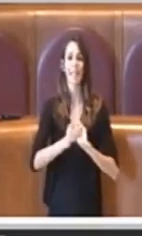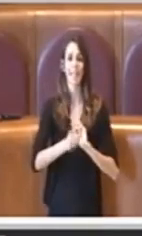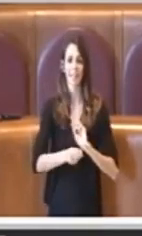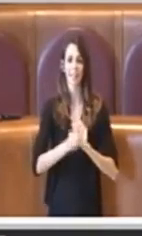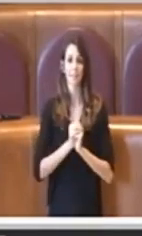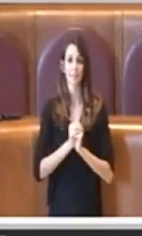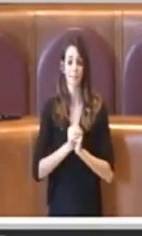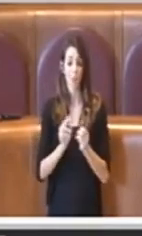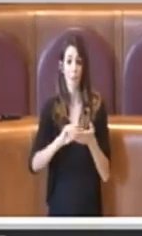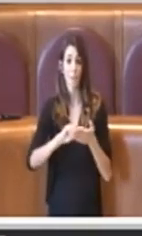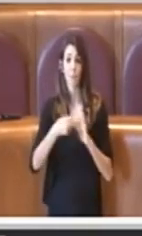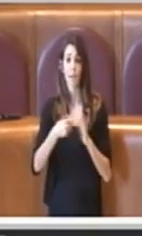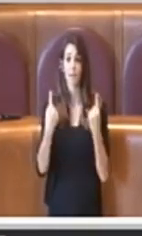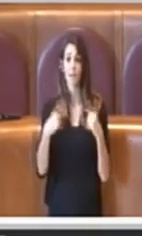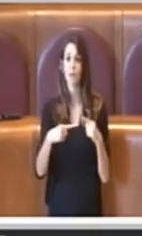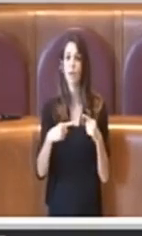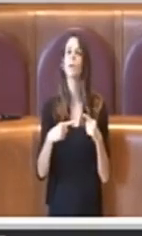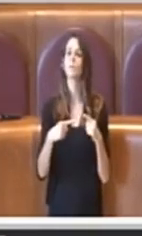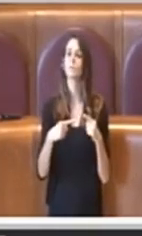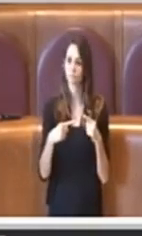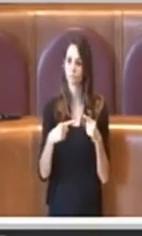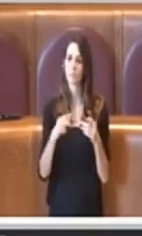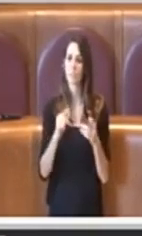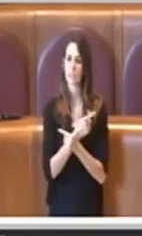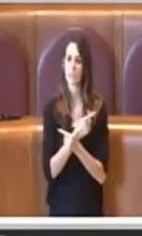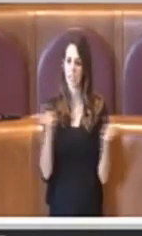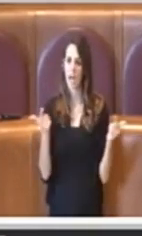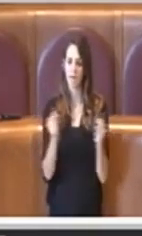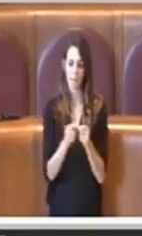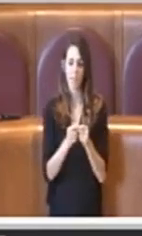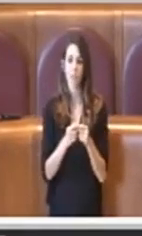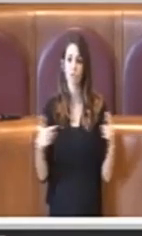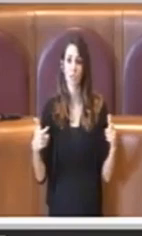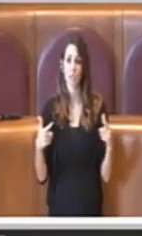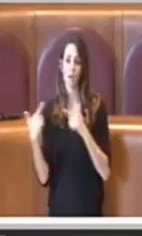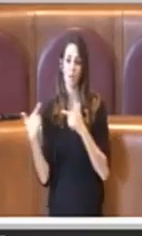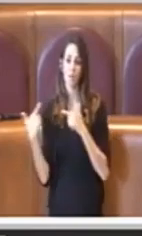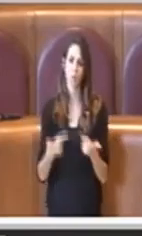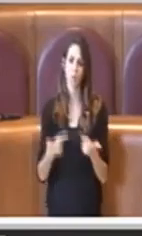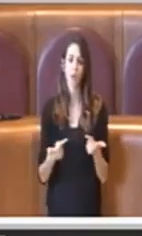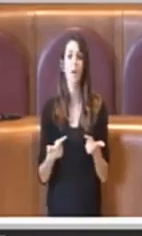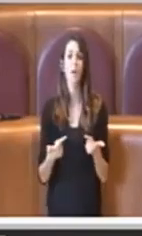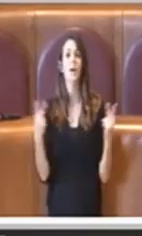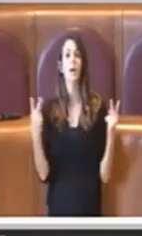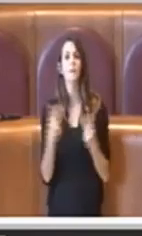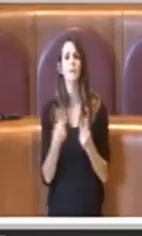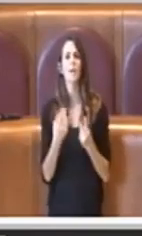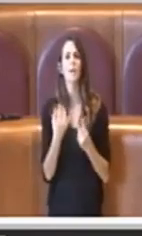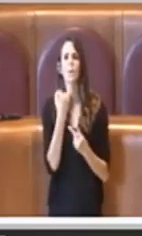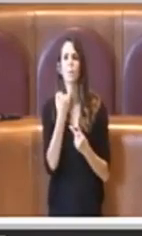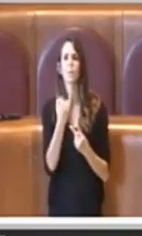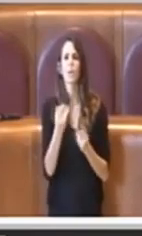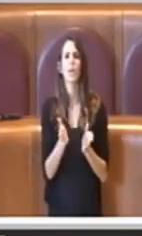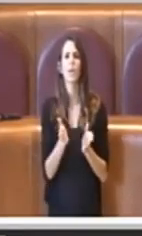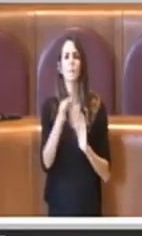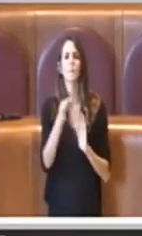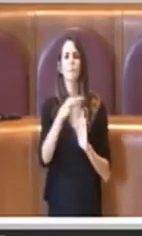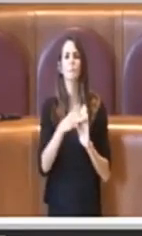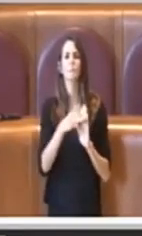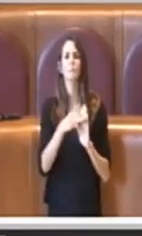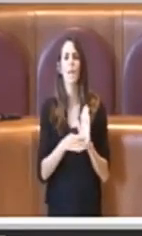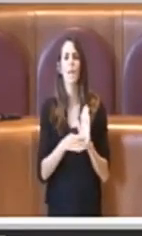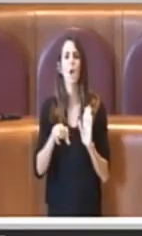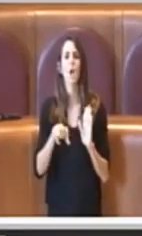importante per il territorio, anche se comunque è una piccola parte di tutto il programma del recupero urbanistico della zona del